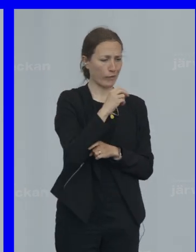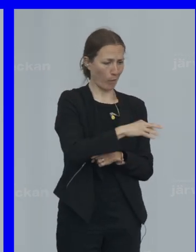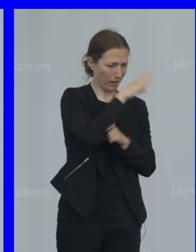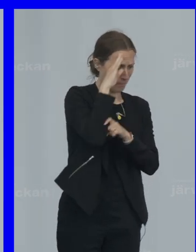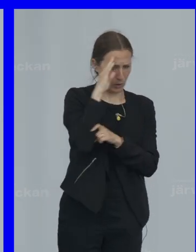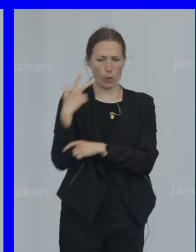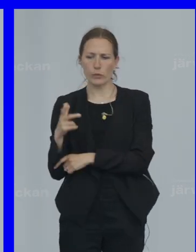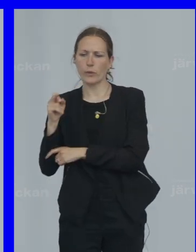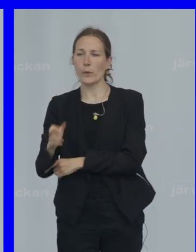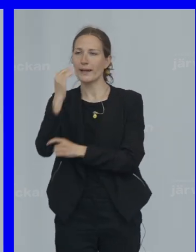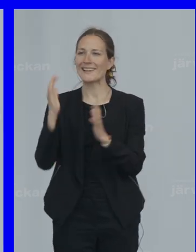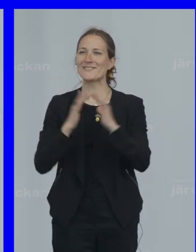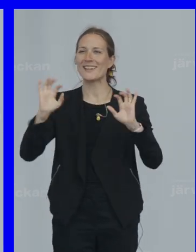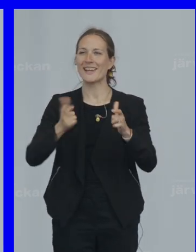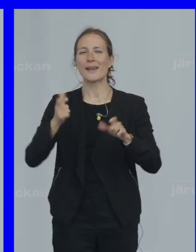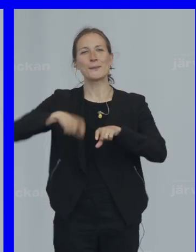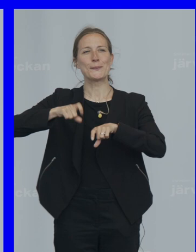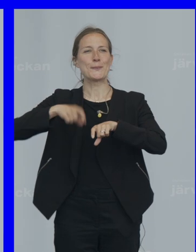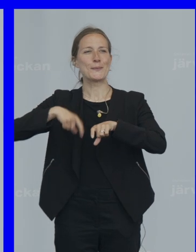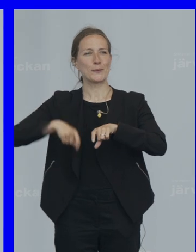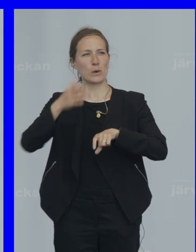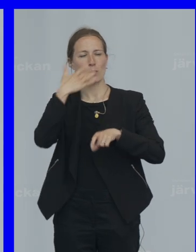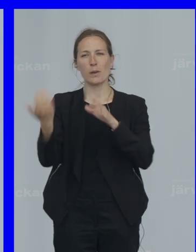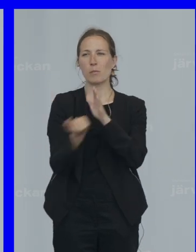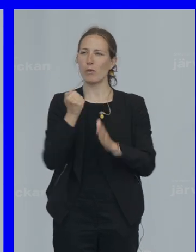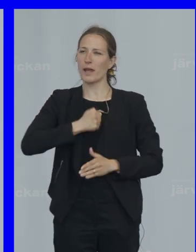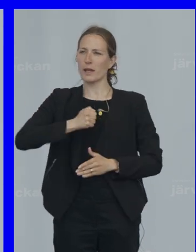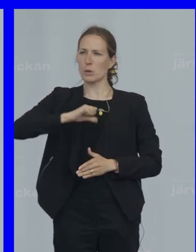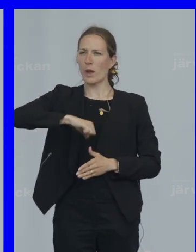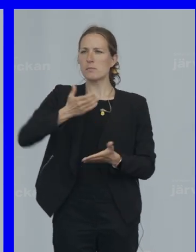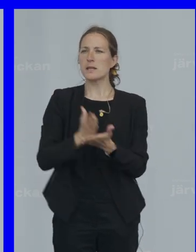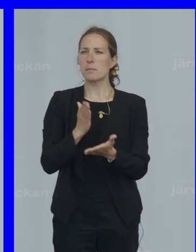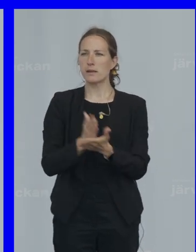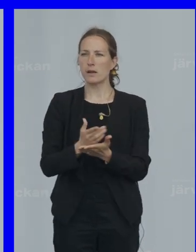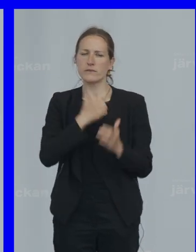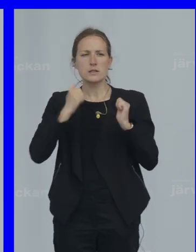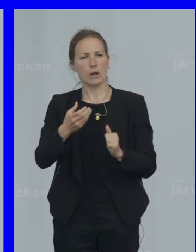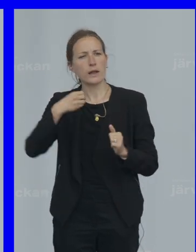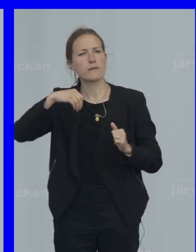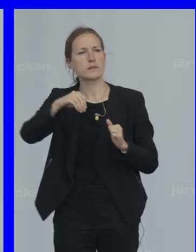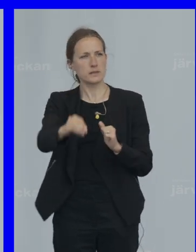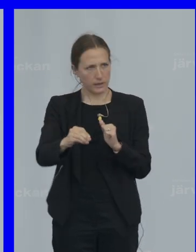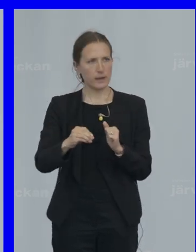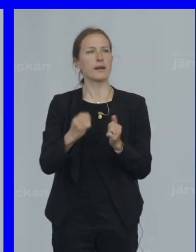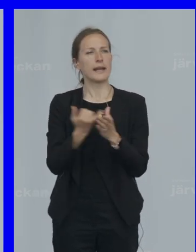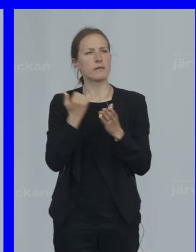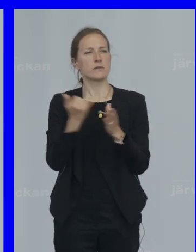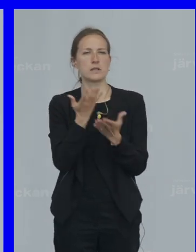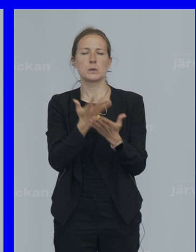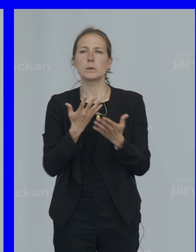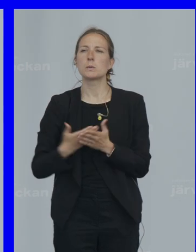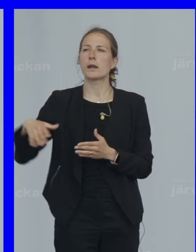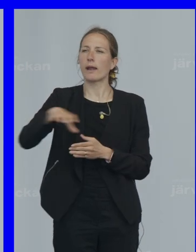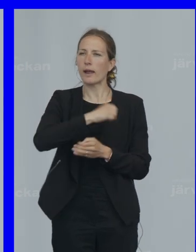-åringar Sin frihet Och sitt självbestämmande Tillbaka Och vi ska investera I lördinfrastruktur I hela landet